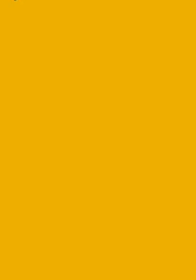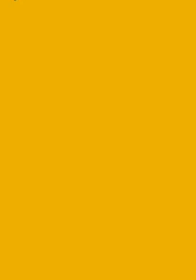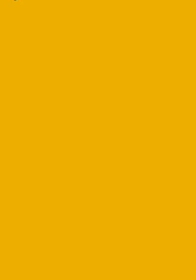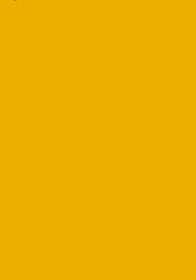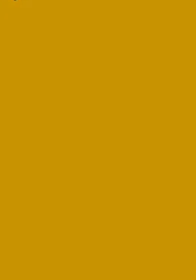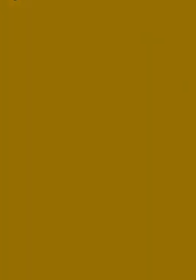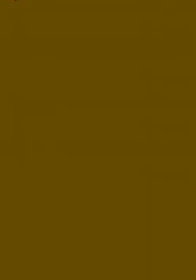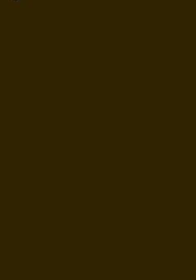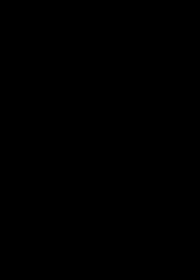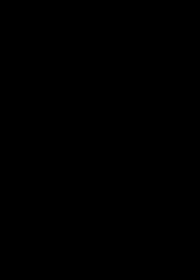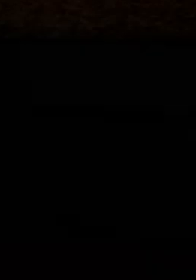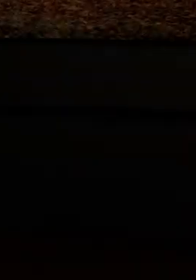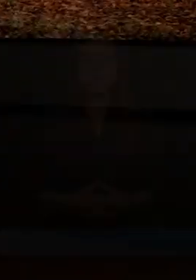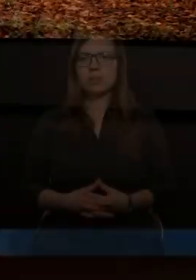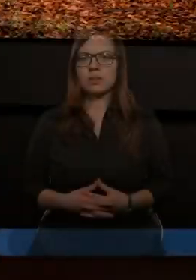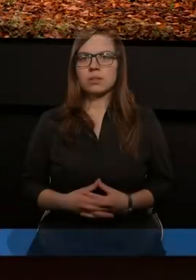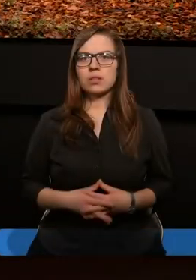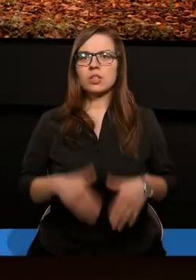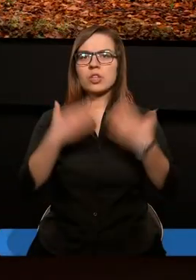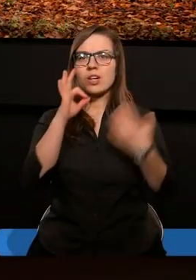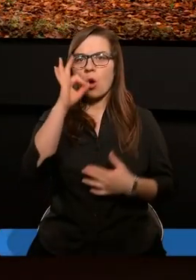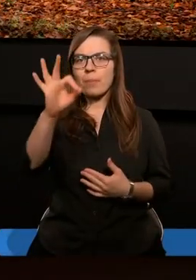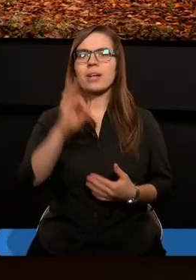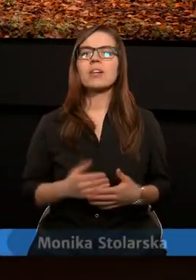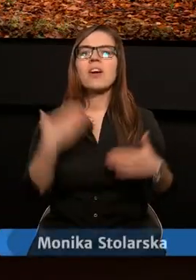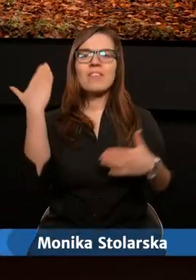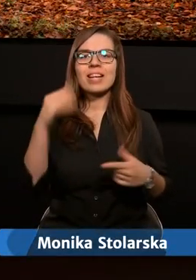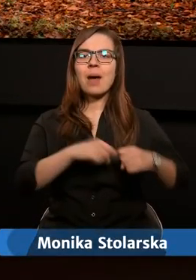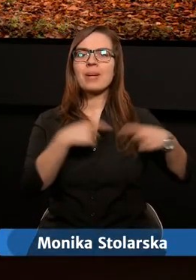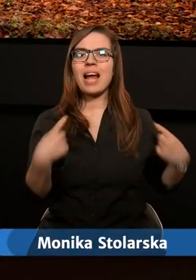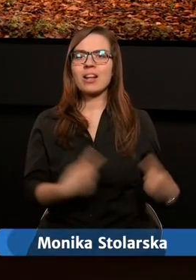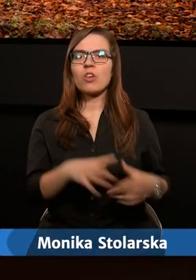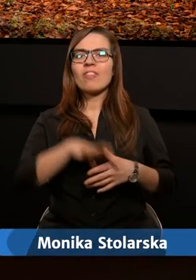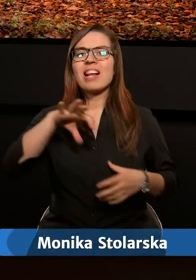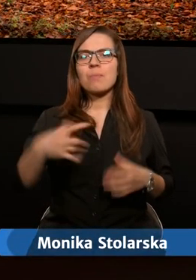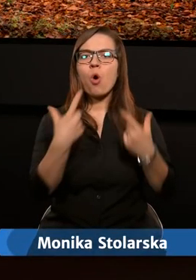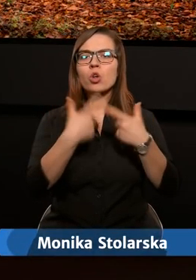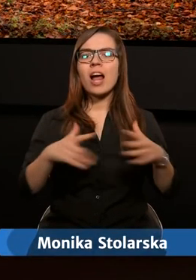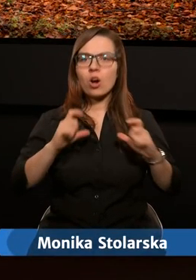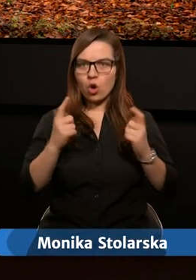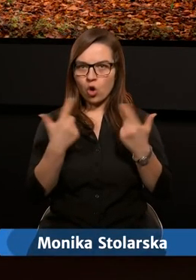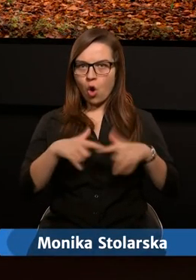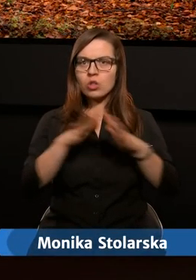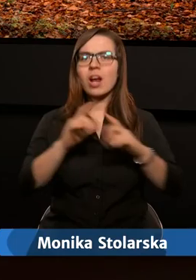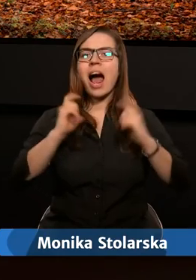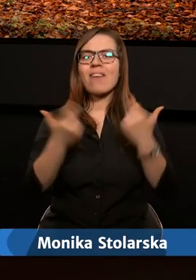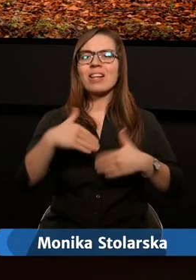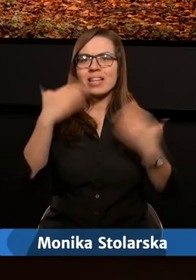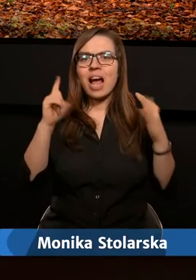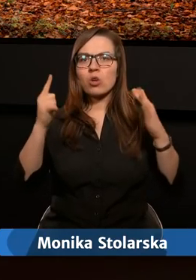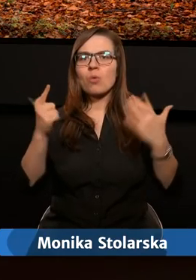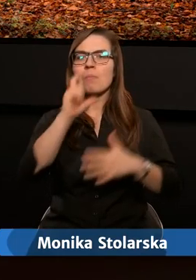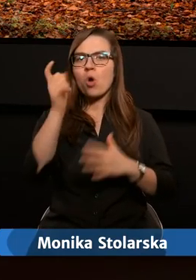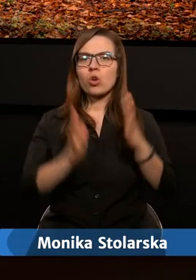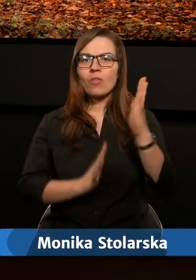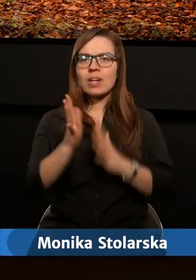Dziękujemy. Dzień dobry. Witam serdecznie w zborze Kościoła Adwentystu Dnia VII w Podkowie Leśnej.